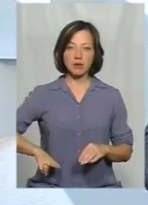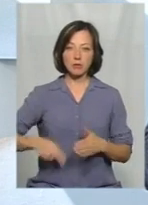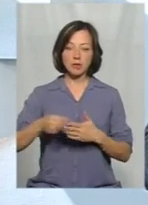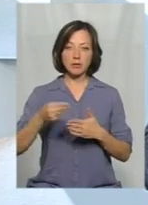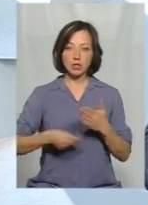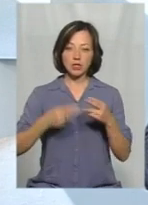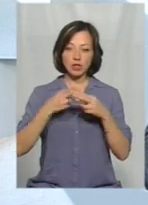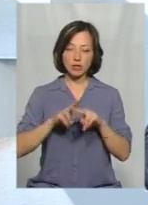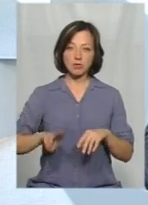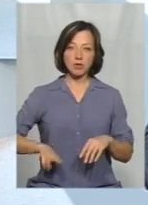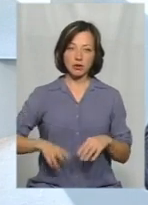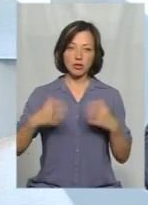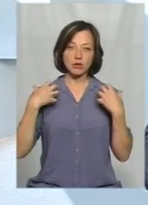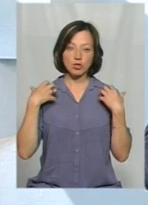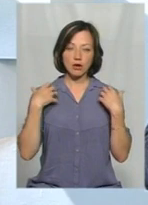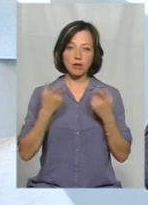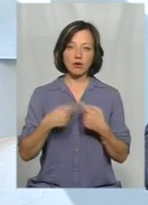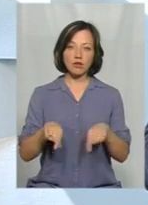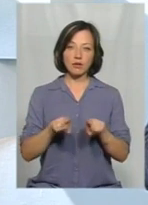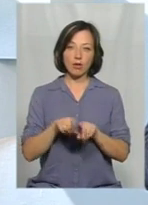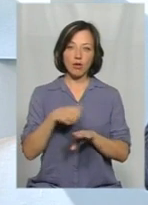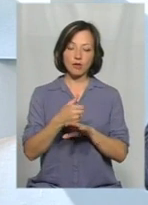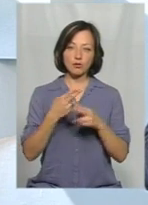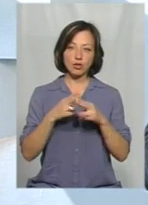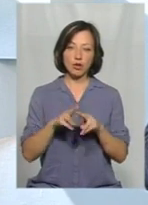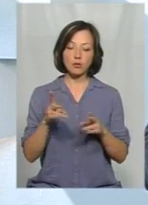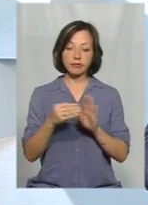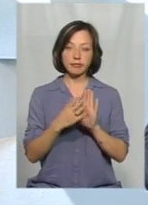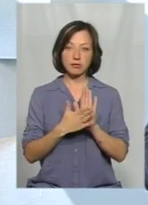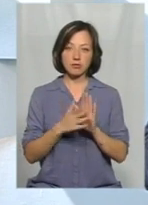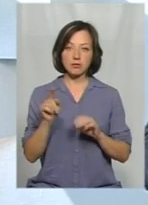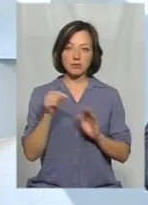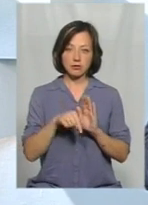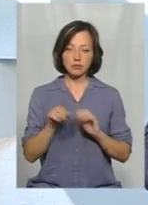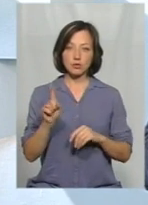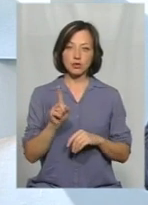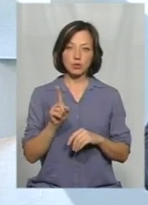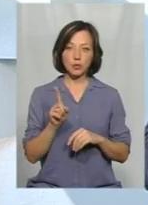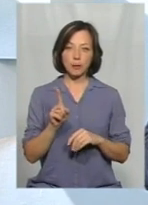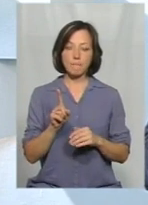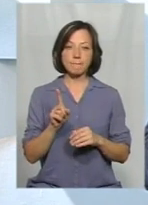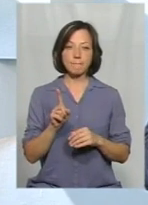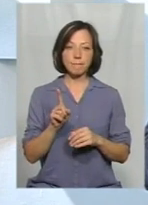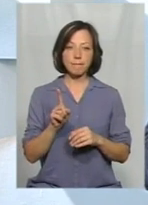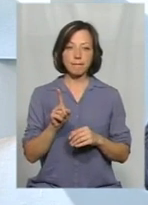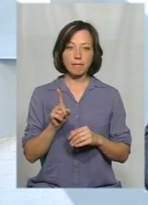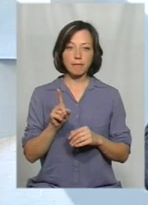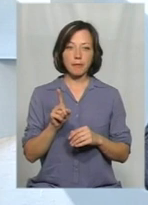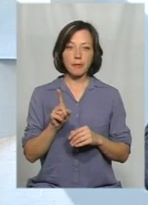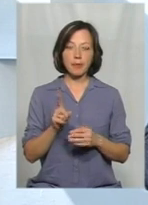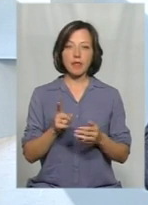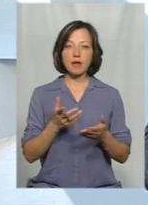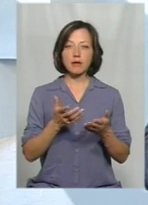підписаний технічним директором, начальником відділу і головним інженерам, якому зазначено, що прийняття та вивчення проєктної